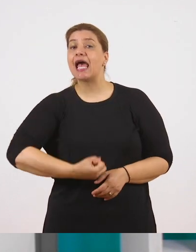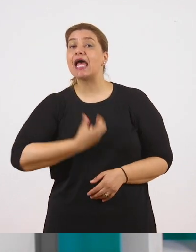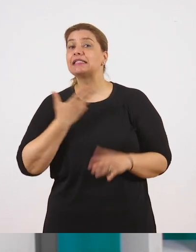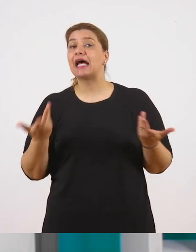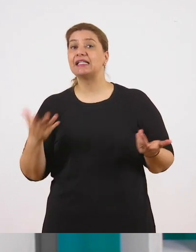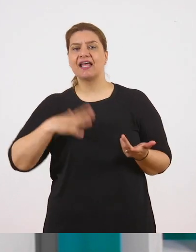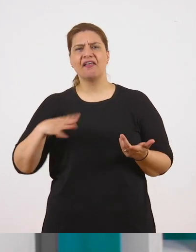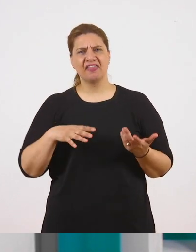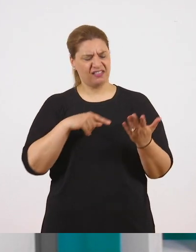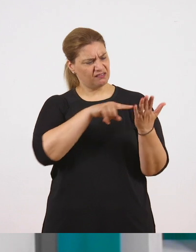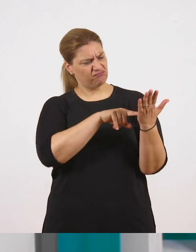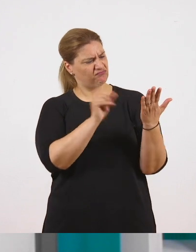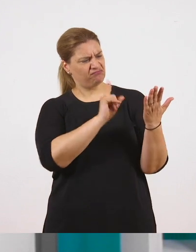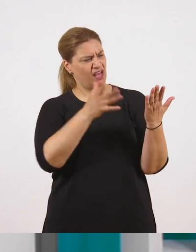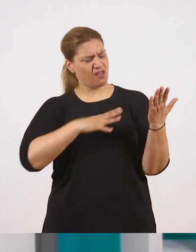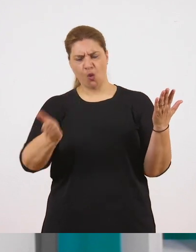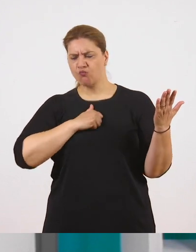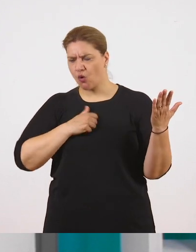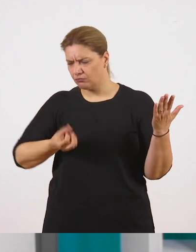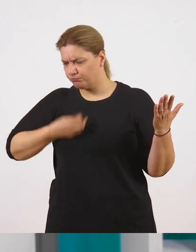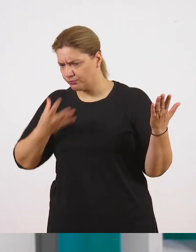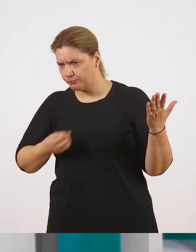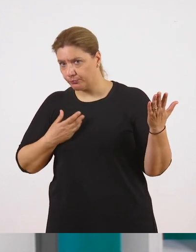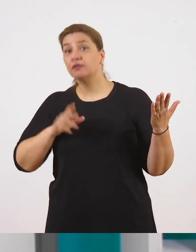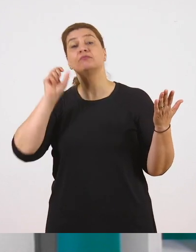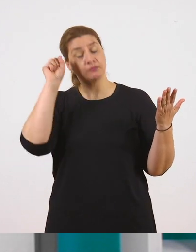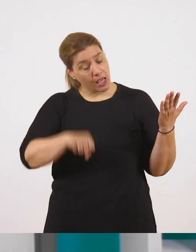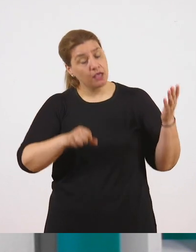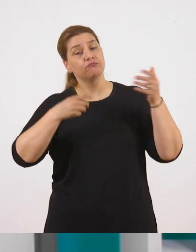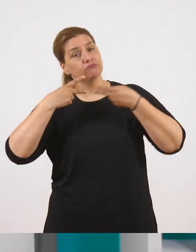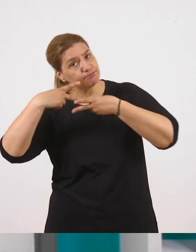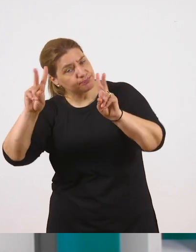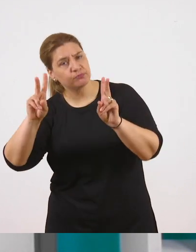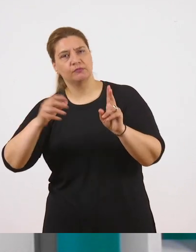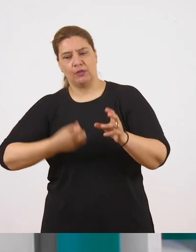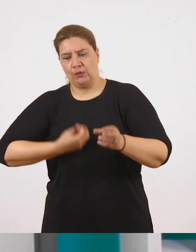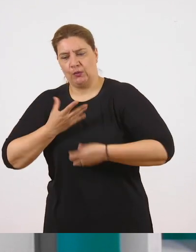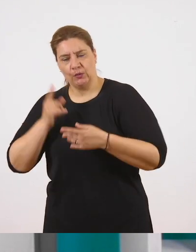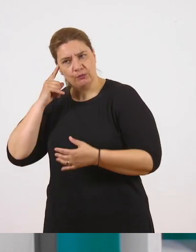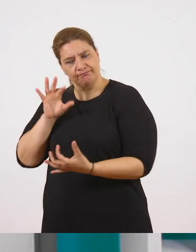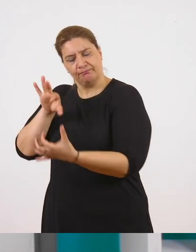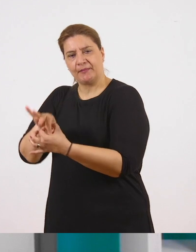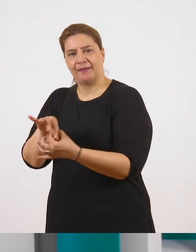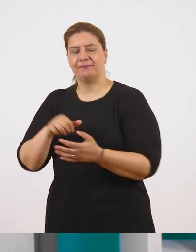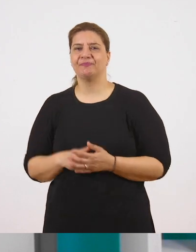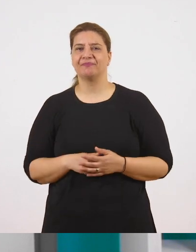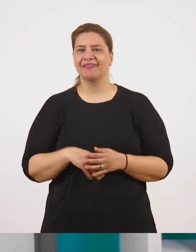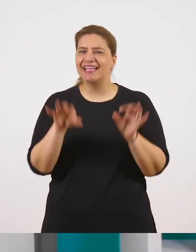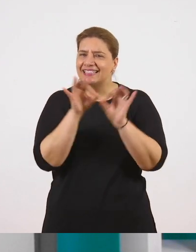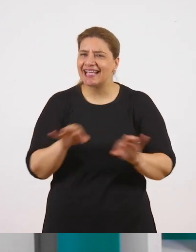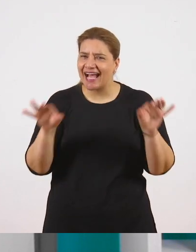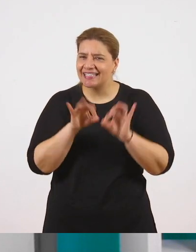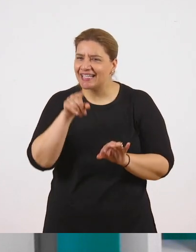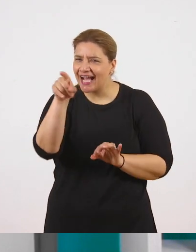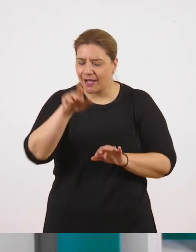θέλετε να το γράψετε αλλιώς μπορείτε και πρέπει να ακολουθήσετε τη δική σας εσωτερική φωνή, τη διέστησή σας. Σιγά σιγά θα ανακαλύψετε